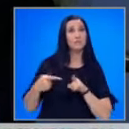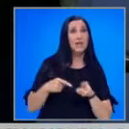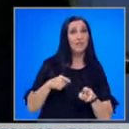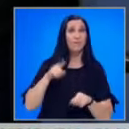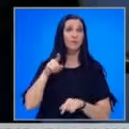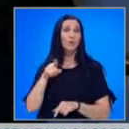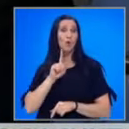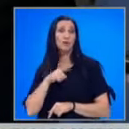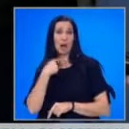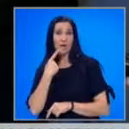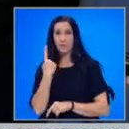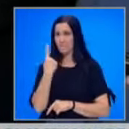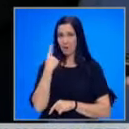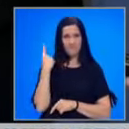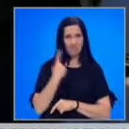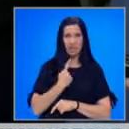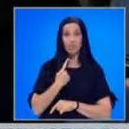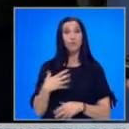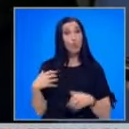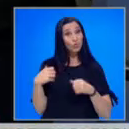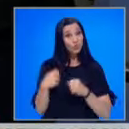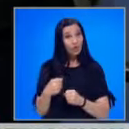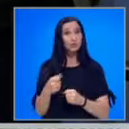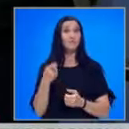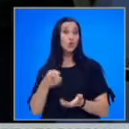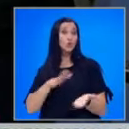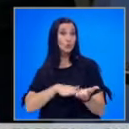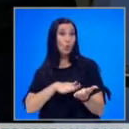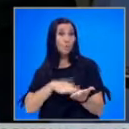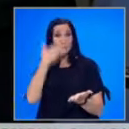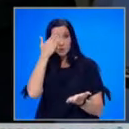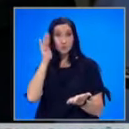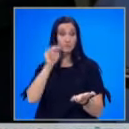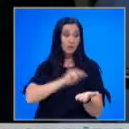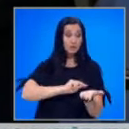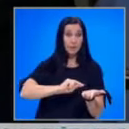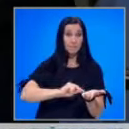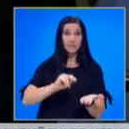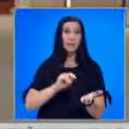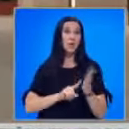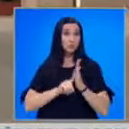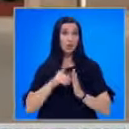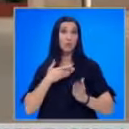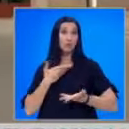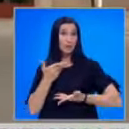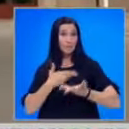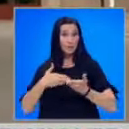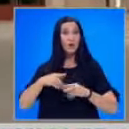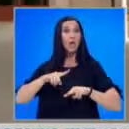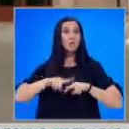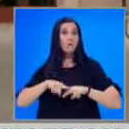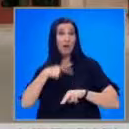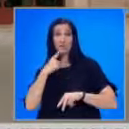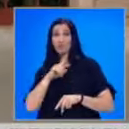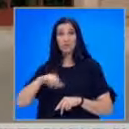което сме ти казали от първия ден. Но държим в този документ по-коректно да бъдат нанесени резултатите от нашите преговори. Нинова отрече да са